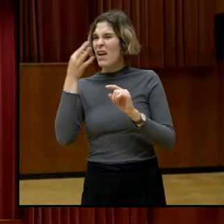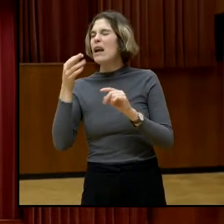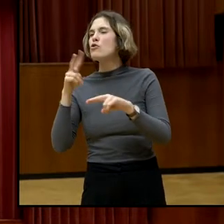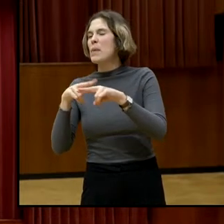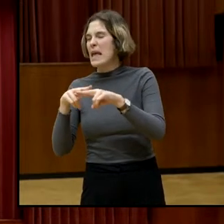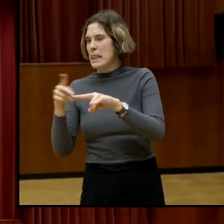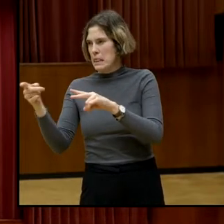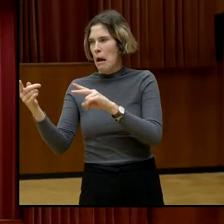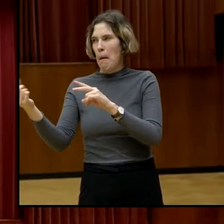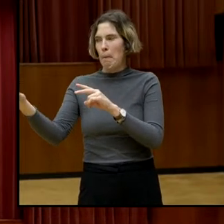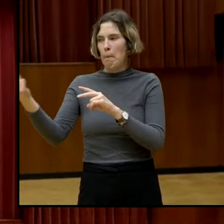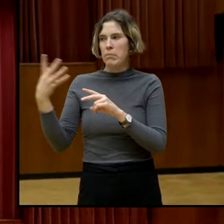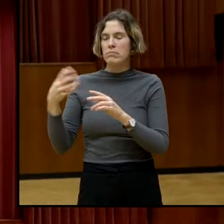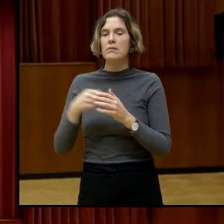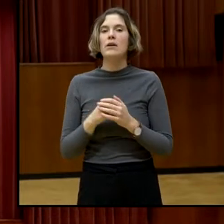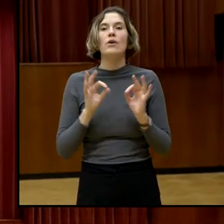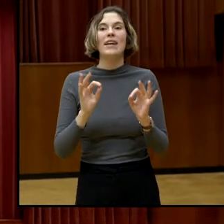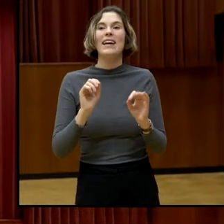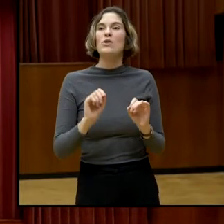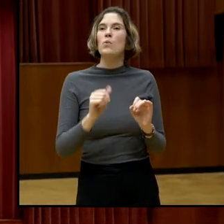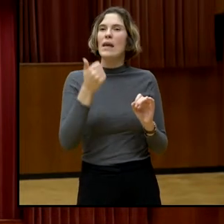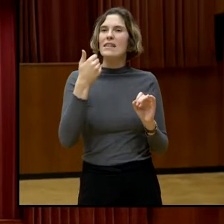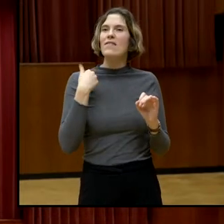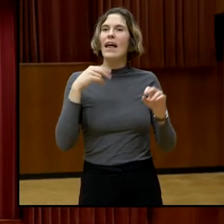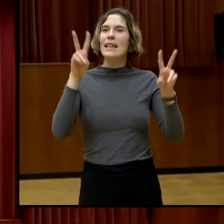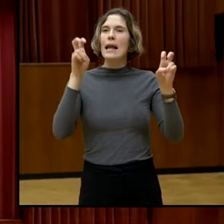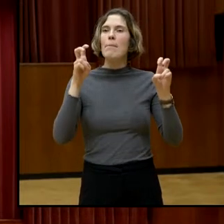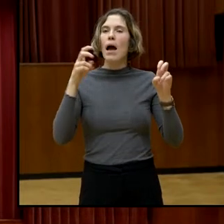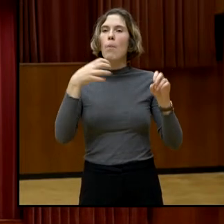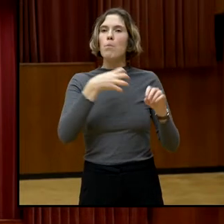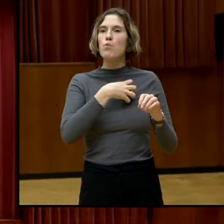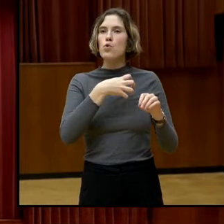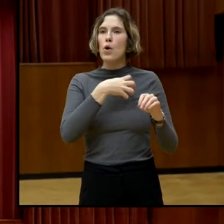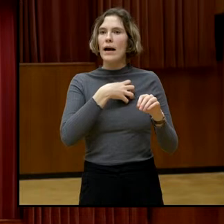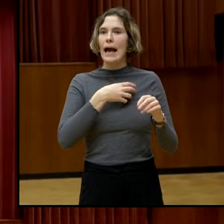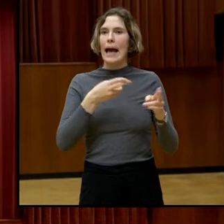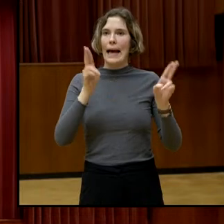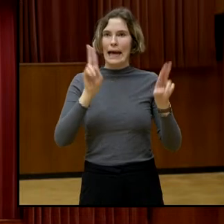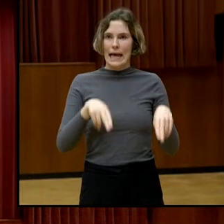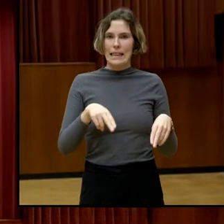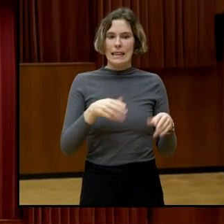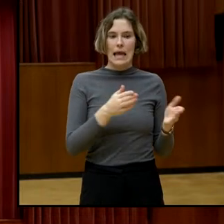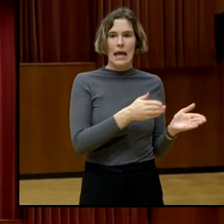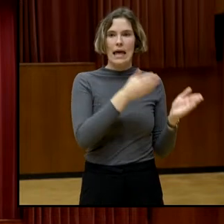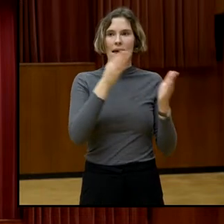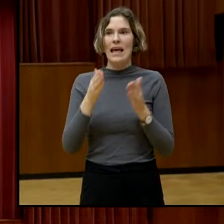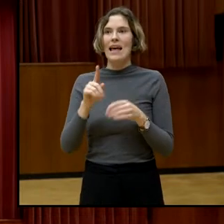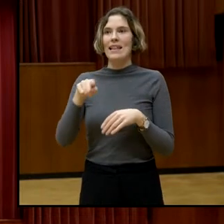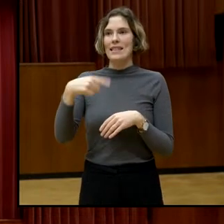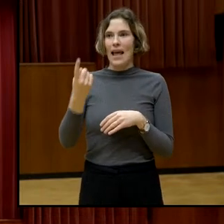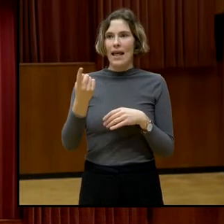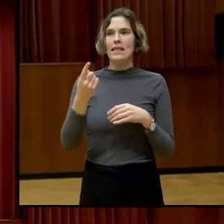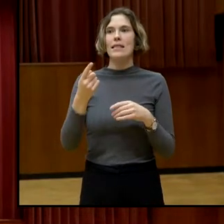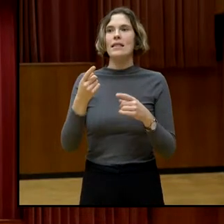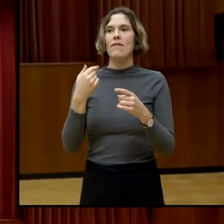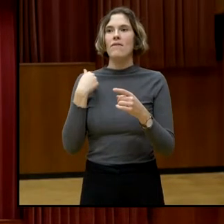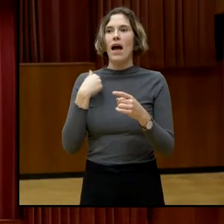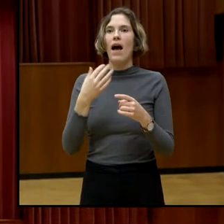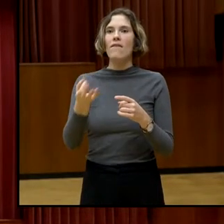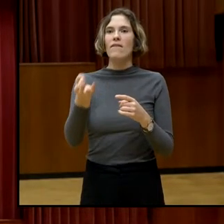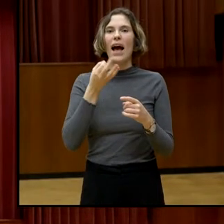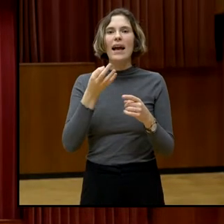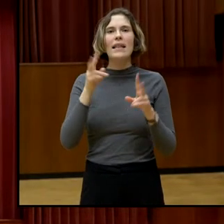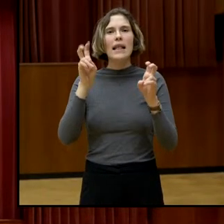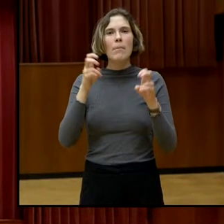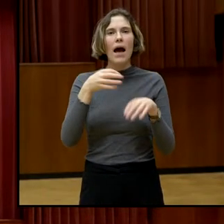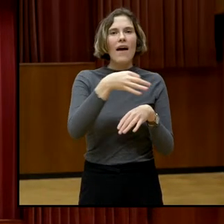ging es um die BürgerInnen-Räte, dann um die Frage der Hyperpolitik, der Medien, der